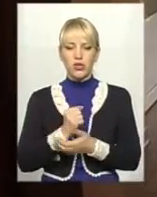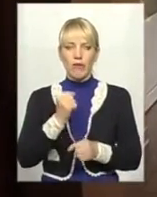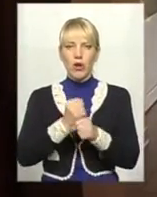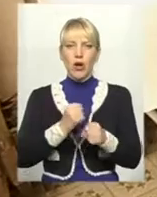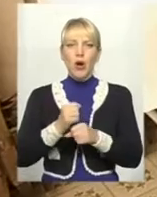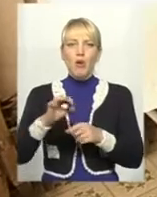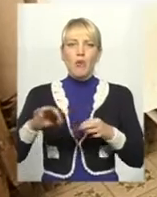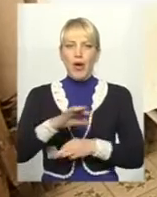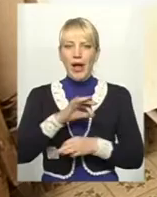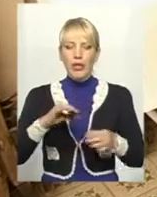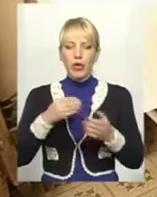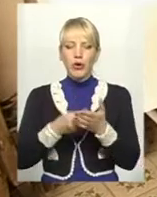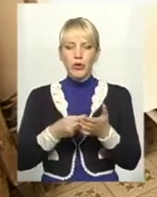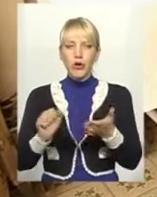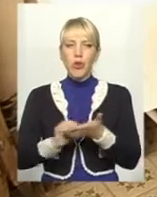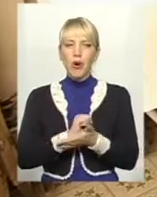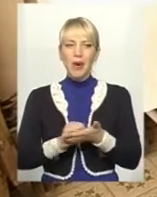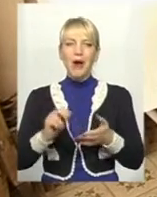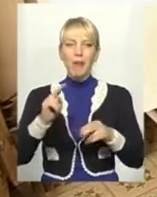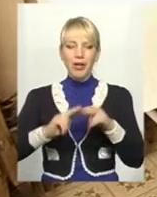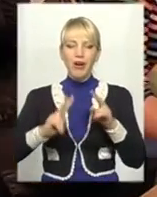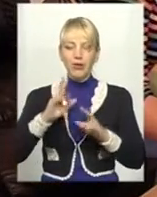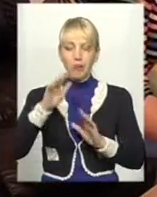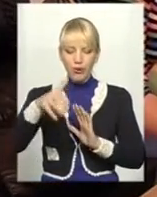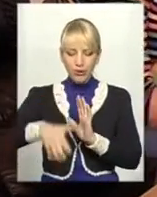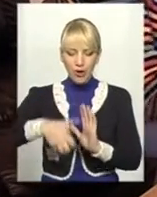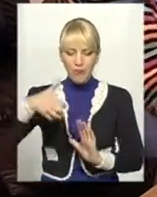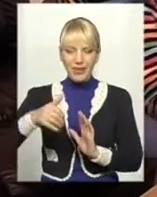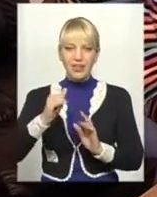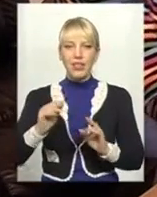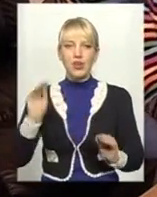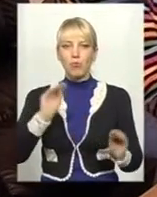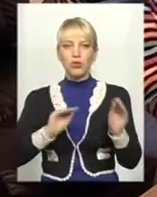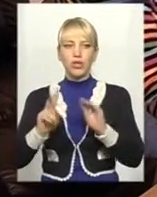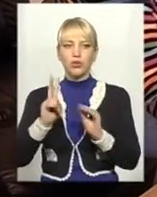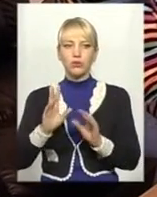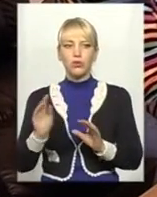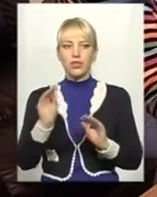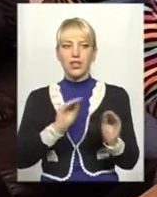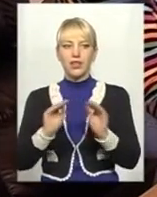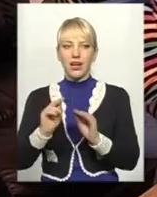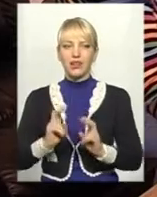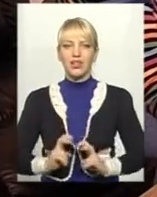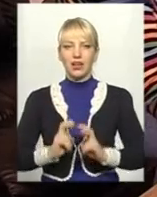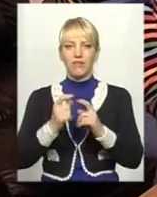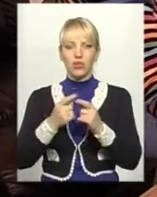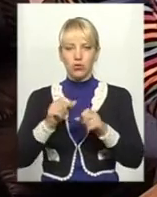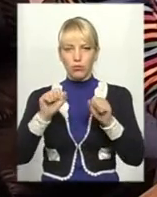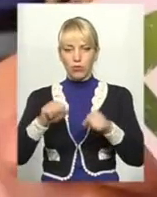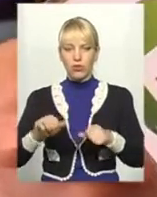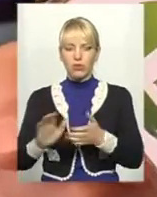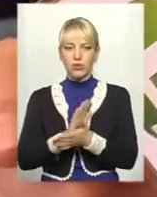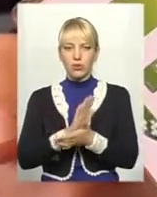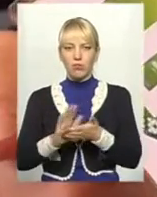-кошторисної документації, будівельників, які купатимуть шахту, і монтажників, які складатимуть ліфт. Його зголосилися змонтувати майже